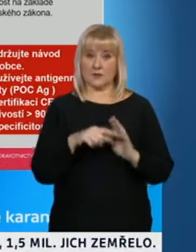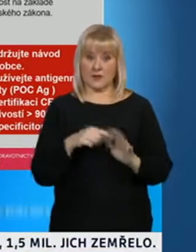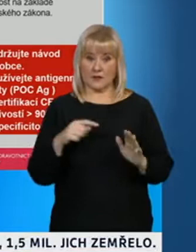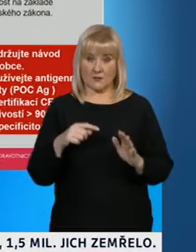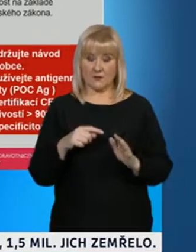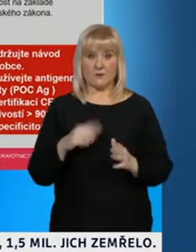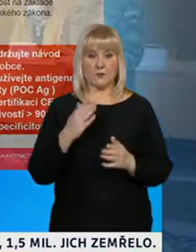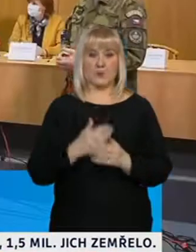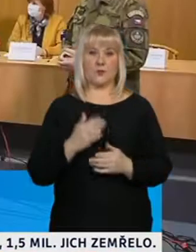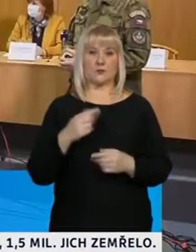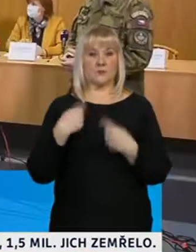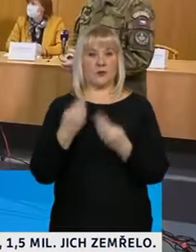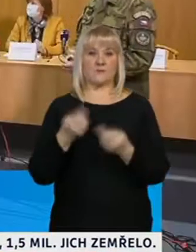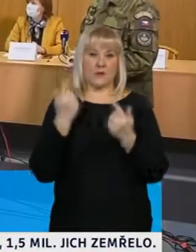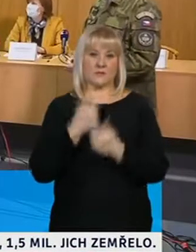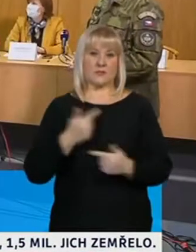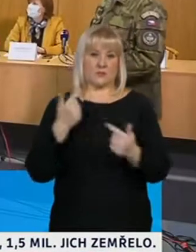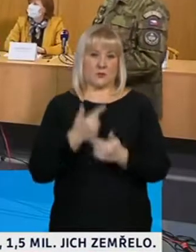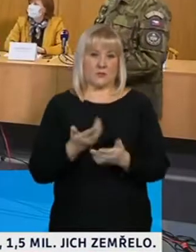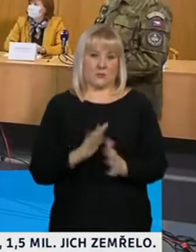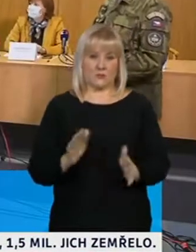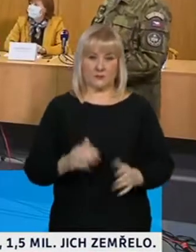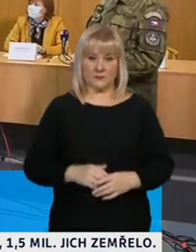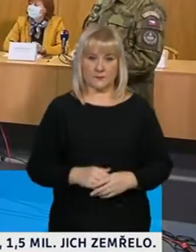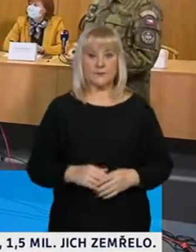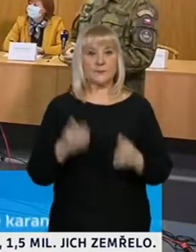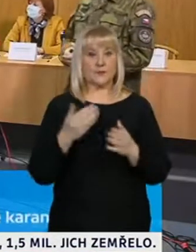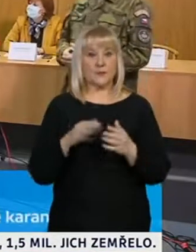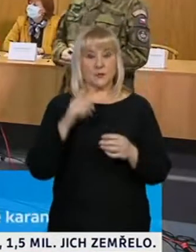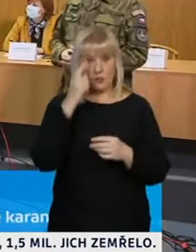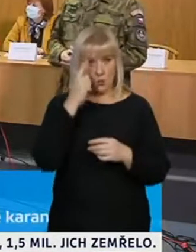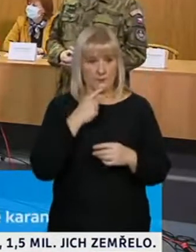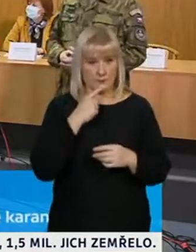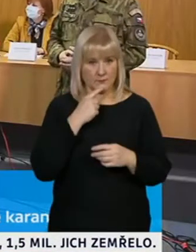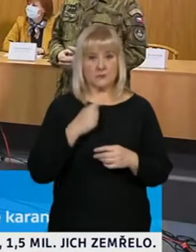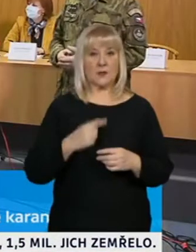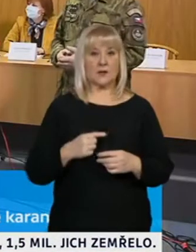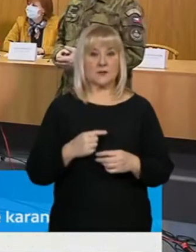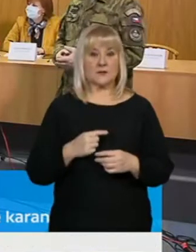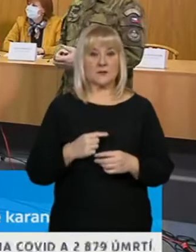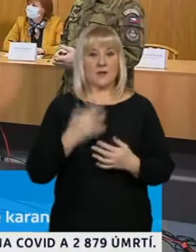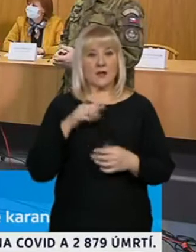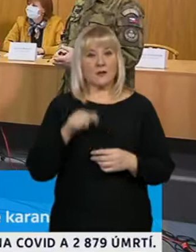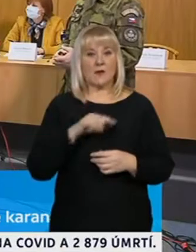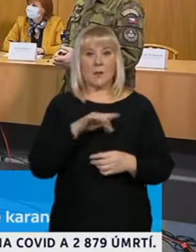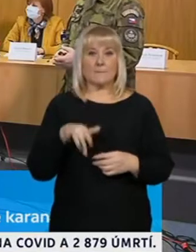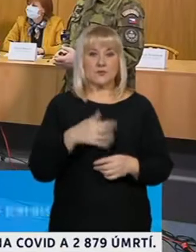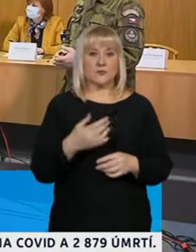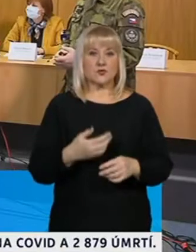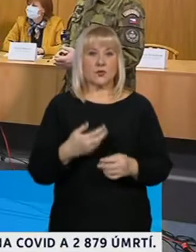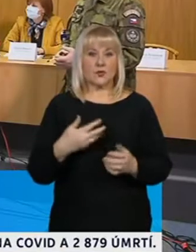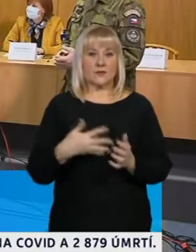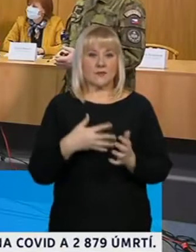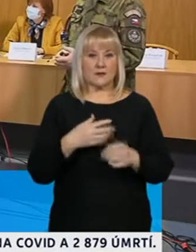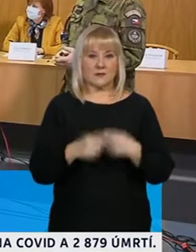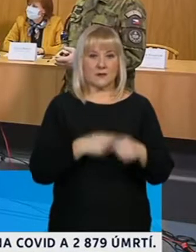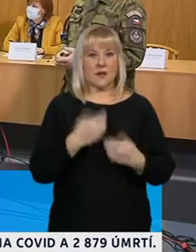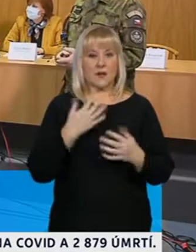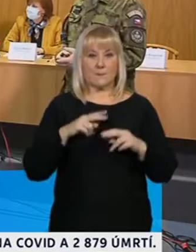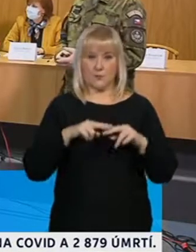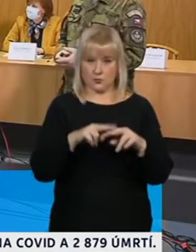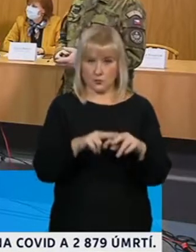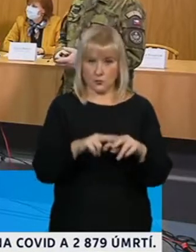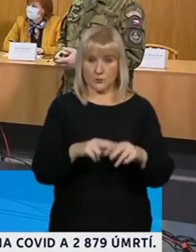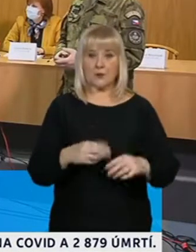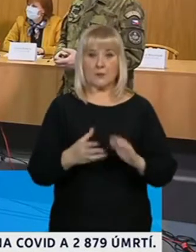poučením. jím další snímek. Tak, k vlastní organizaci na odběrových místech v vzhledu s opatřeními